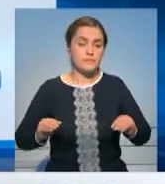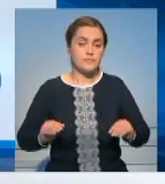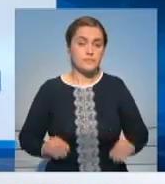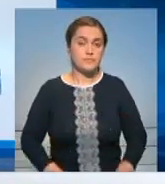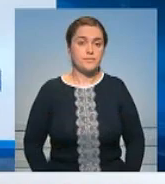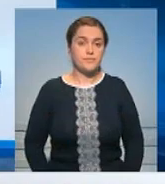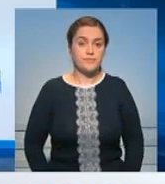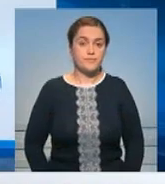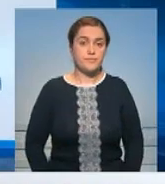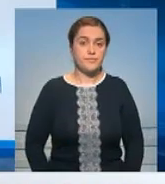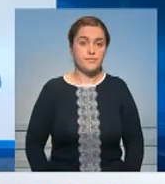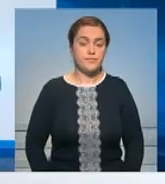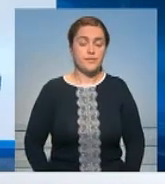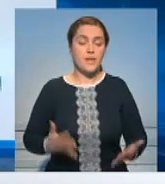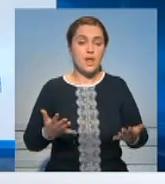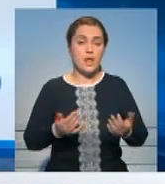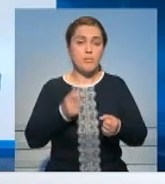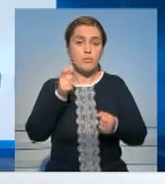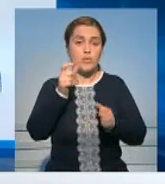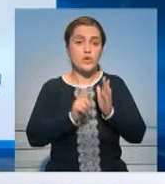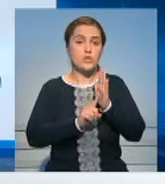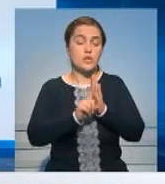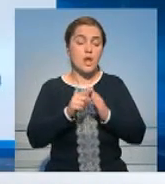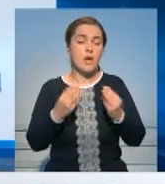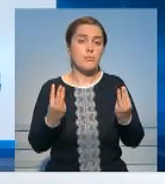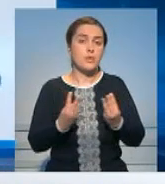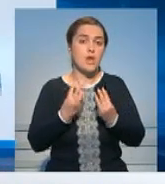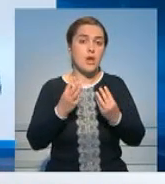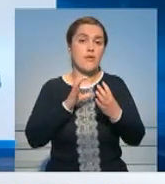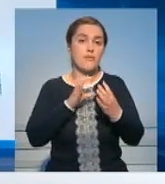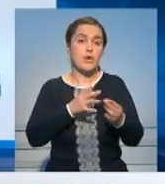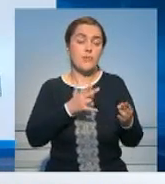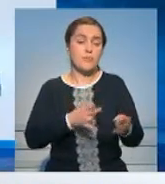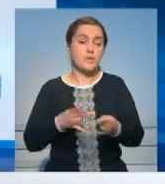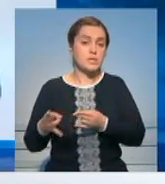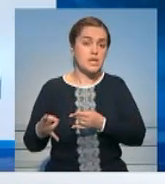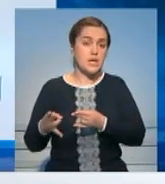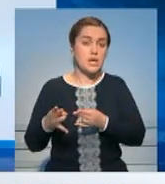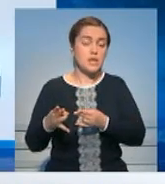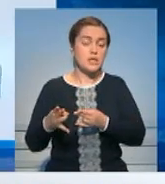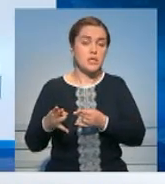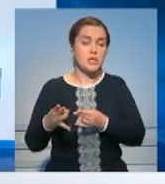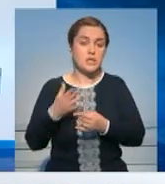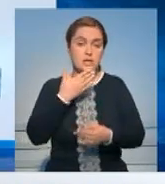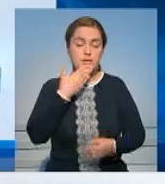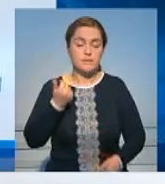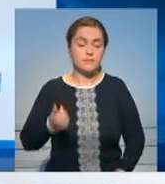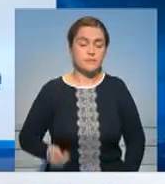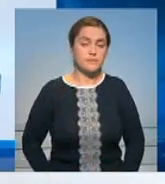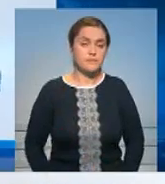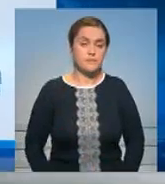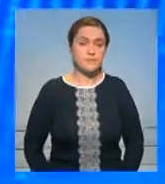Эвакуация пассажиров началась при воспламенении автобуса. Пострадавших среди пассажиров и водителей нет.